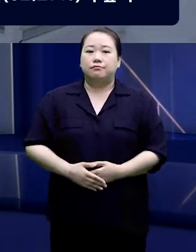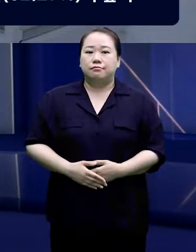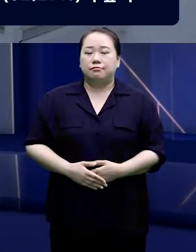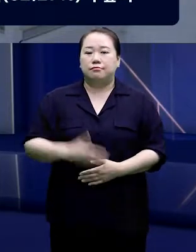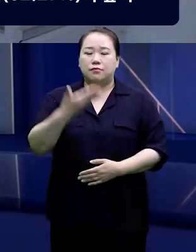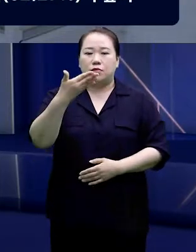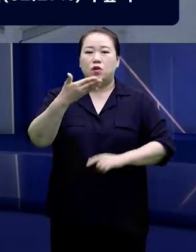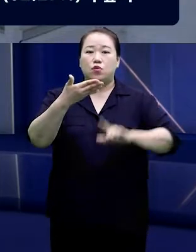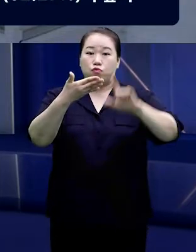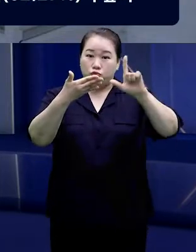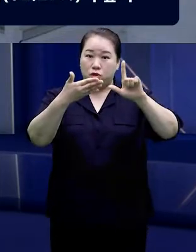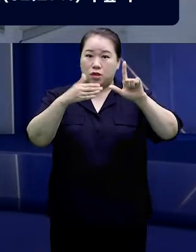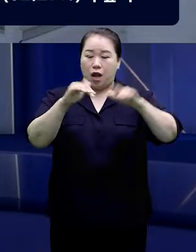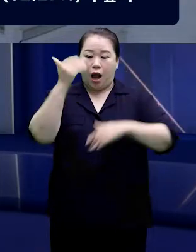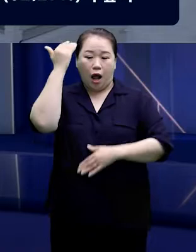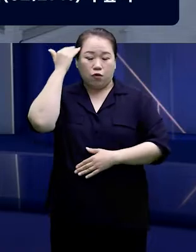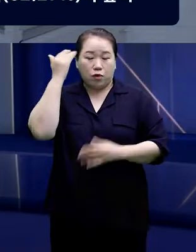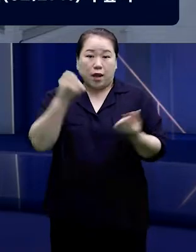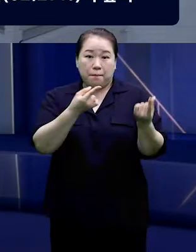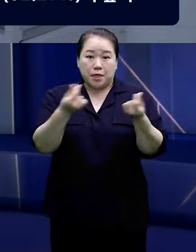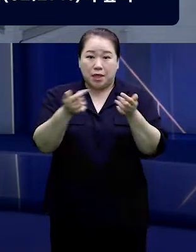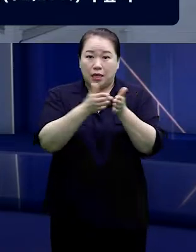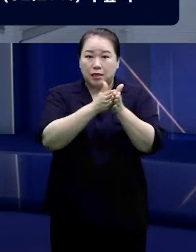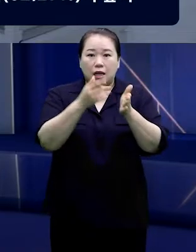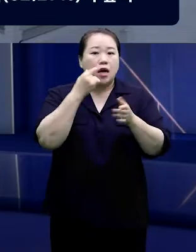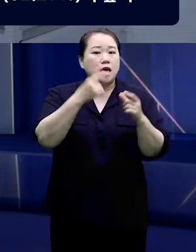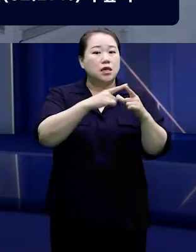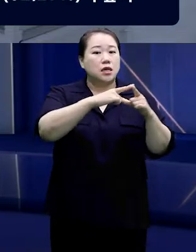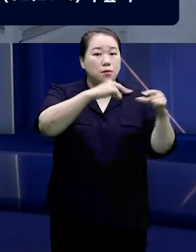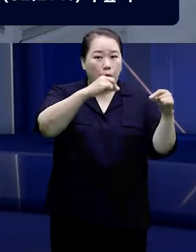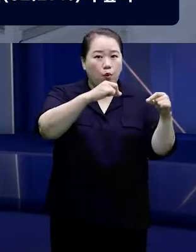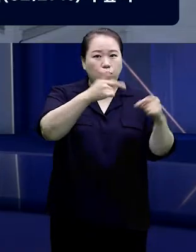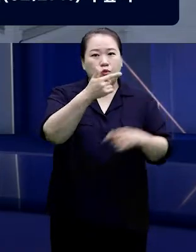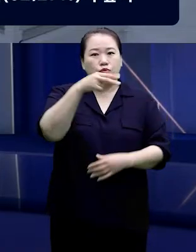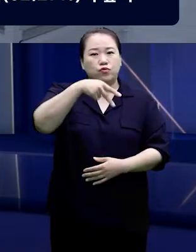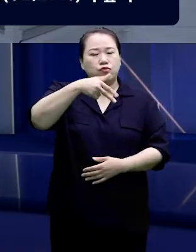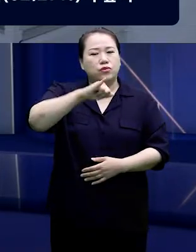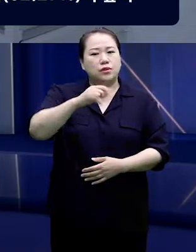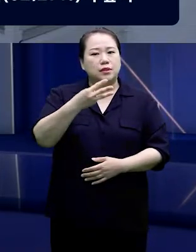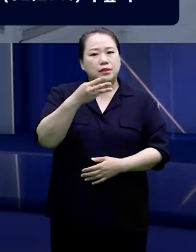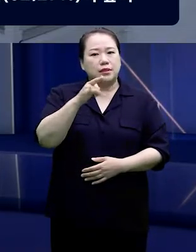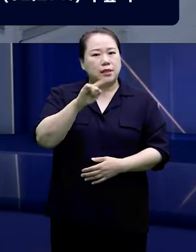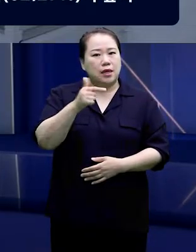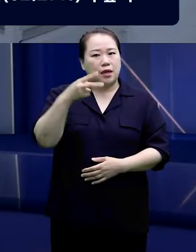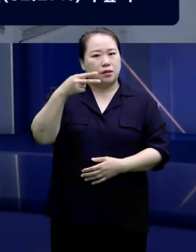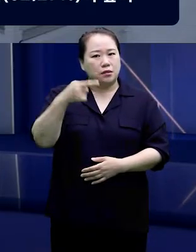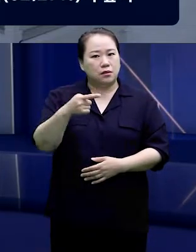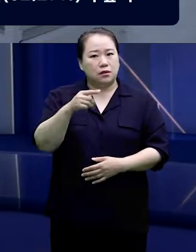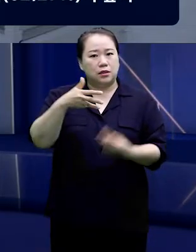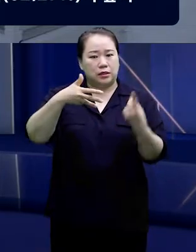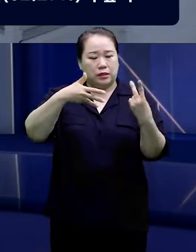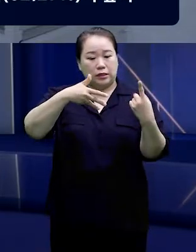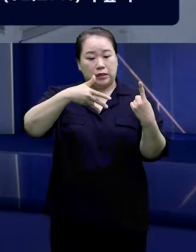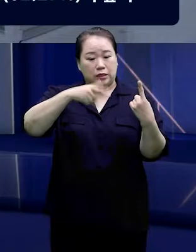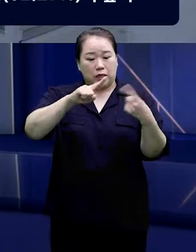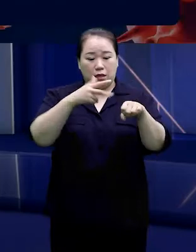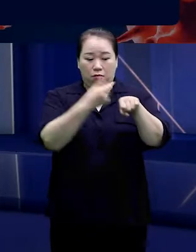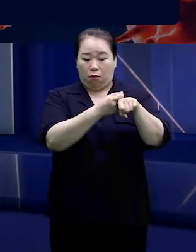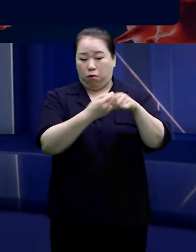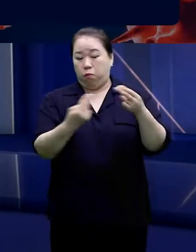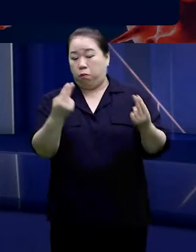접종을 시작한 일본과 뉴질랜드의 1차 접종률을 비교해봐도 한국이 가장 높습니다.